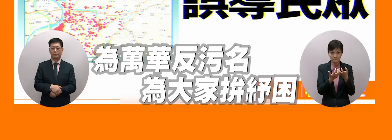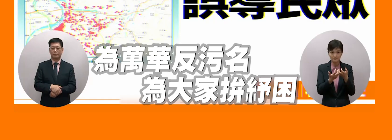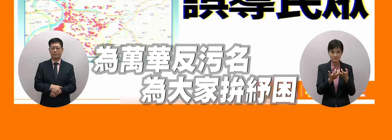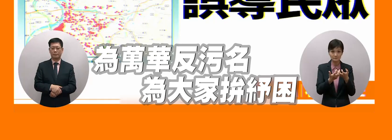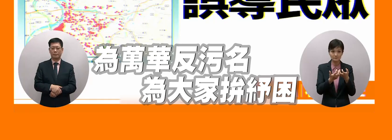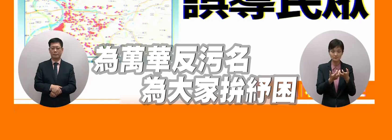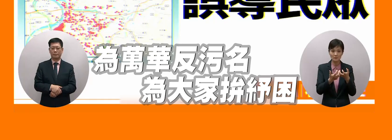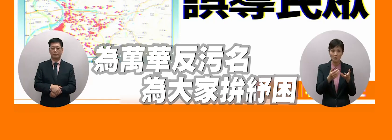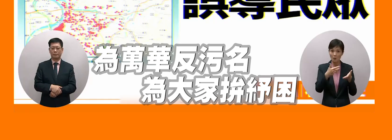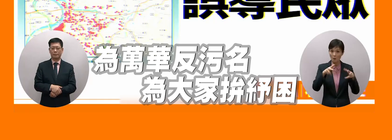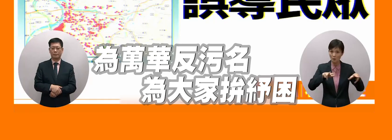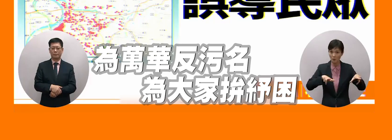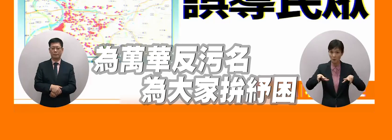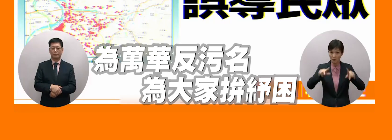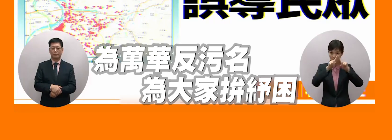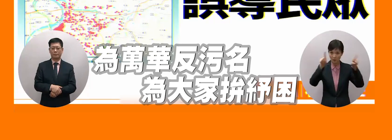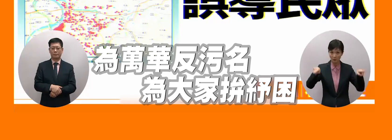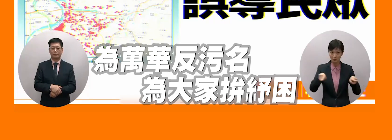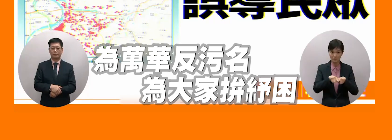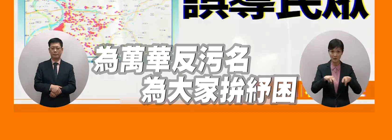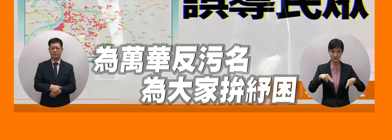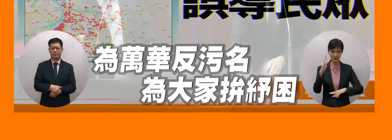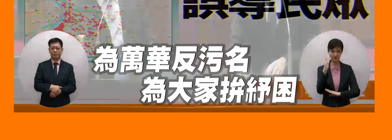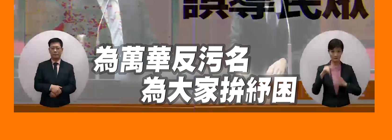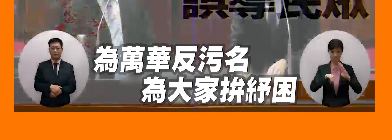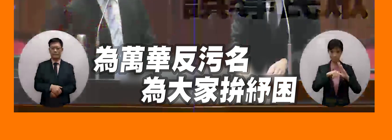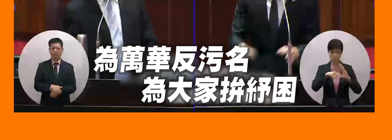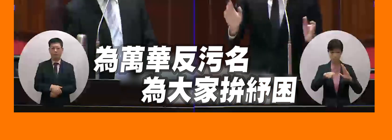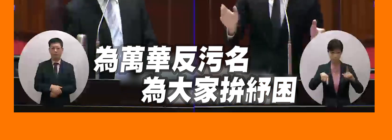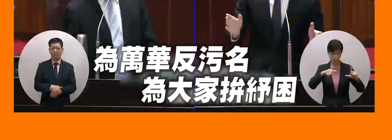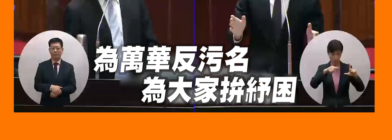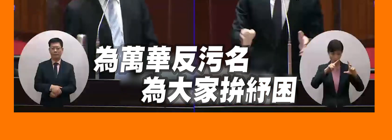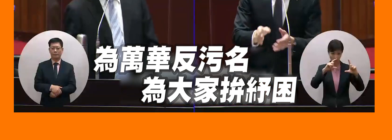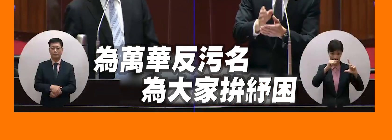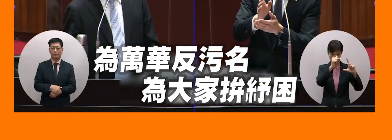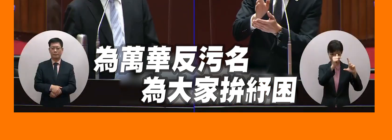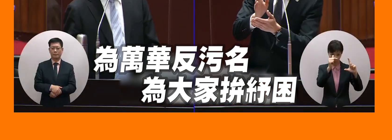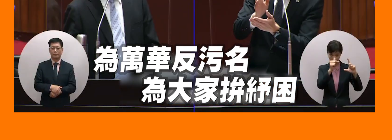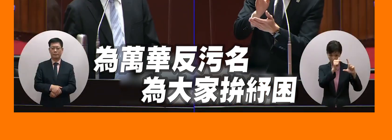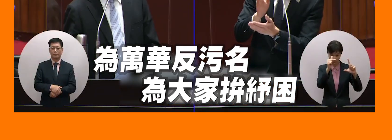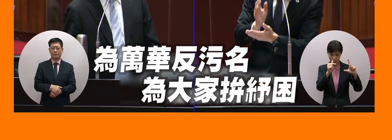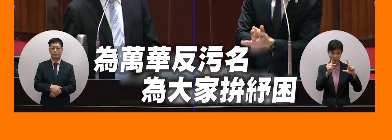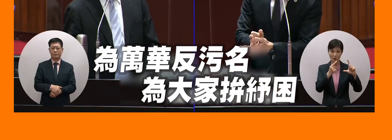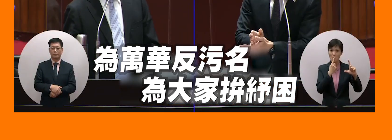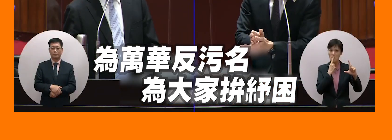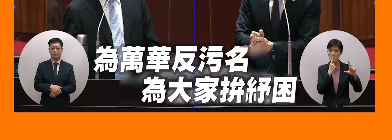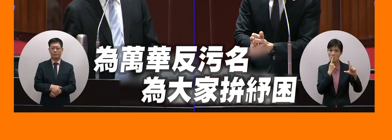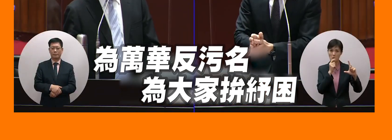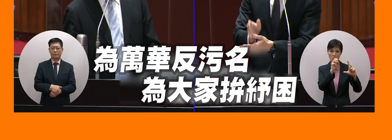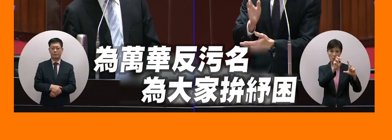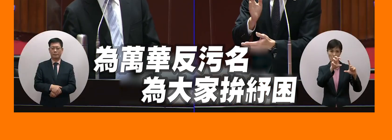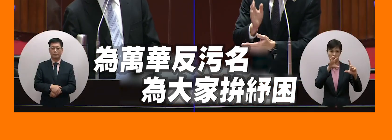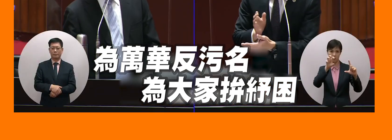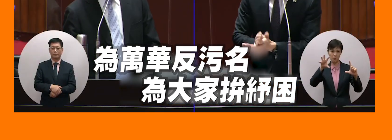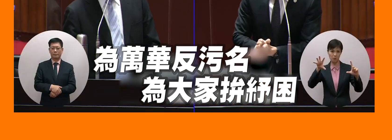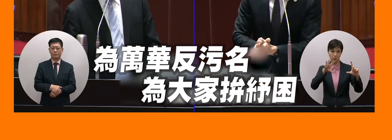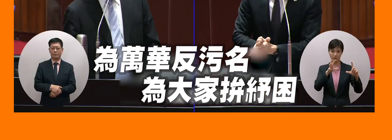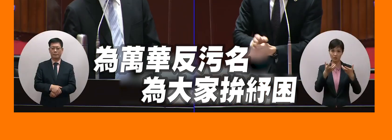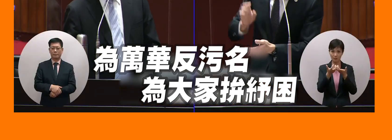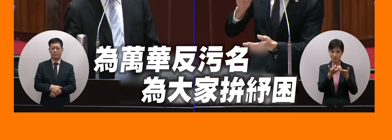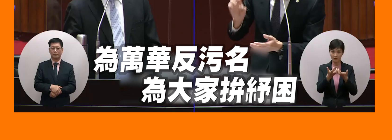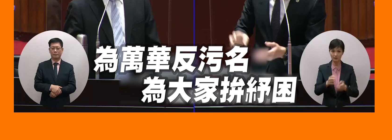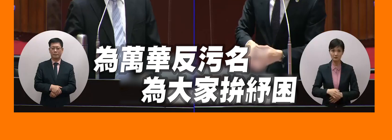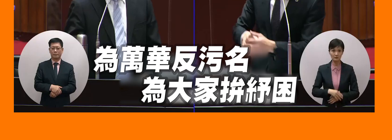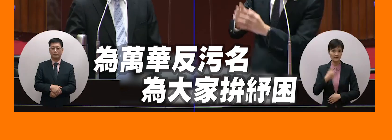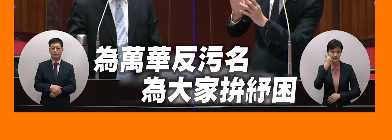旁邊有很多行政區都是紅紅紅為什麼因為他把這個角色住在哪裡